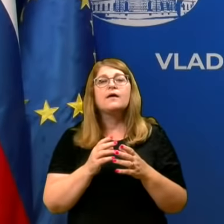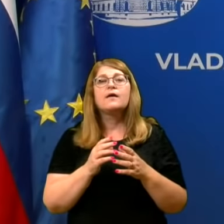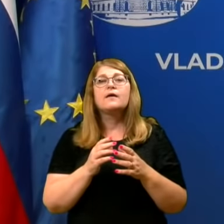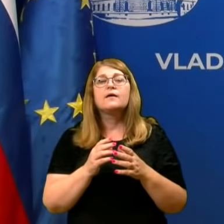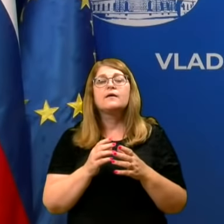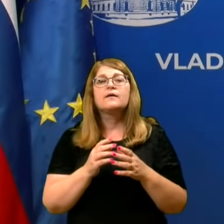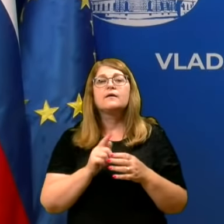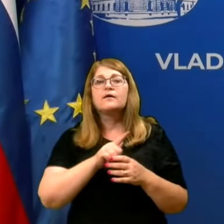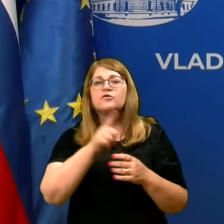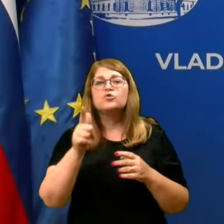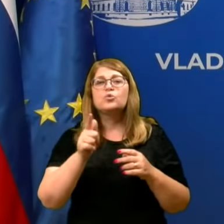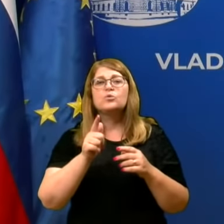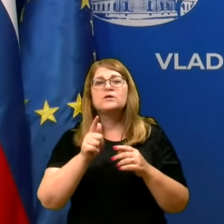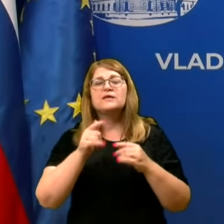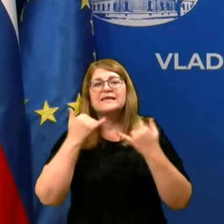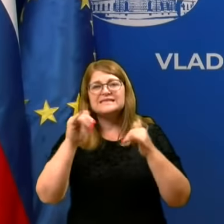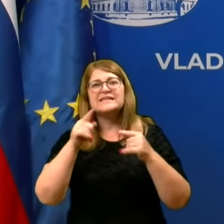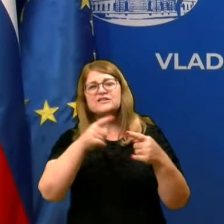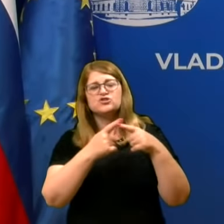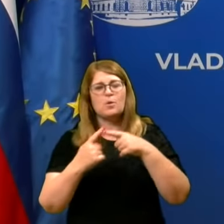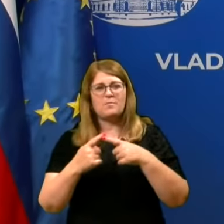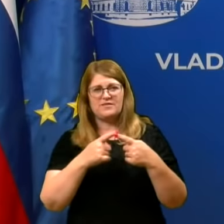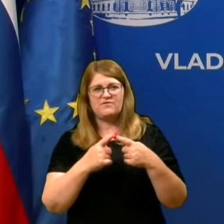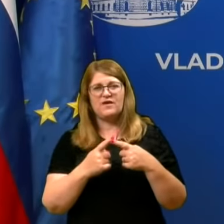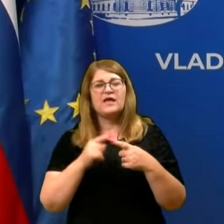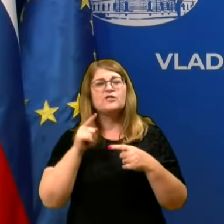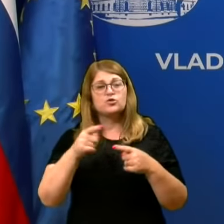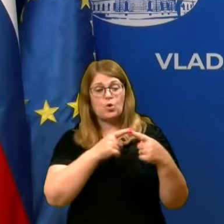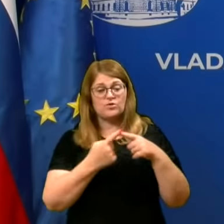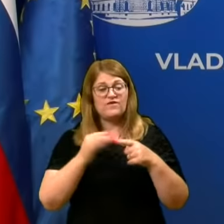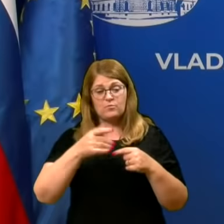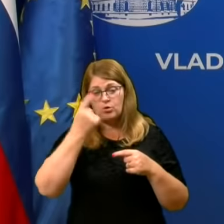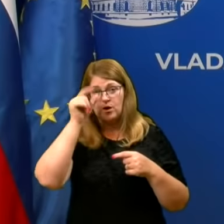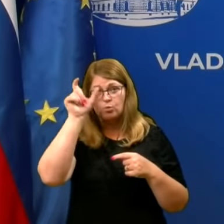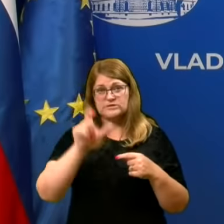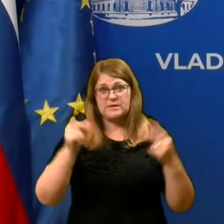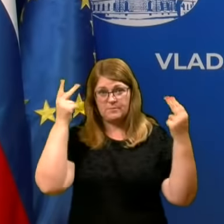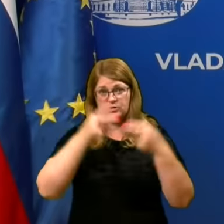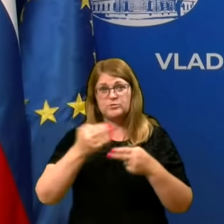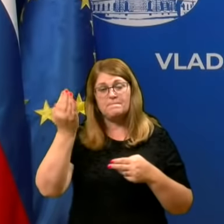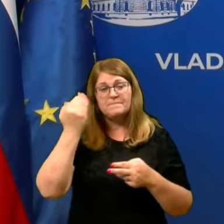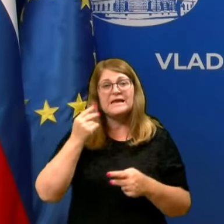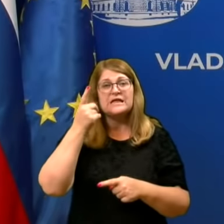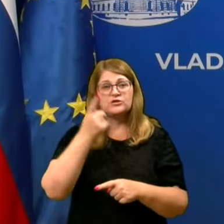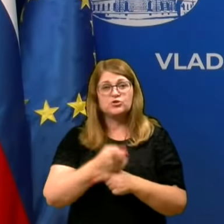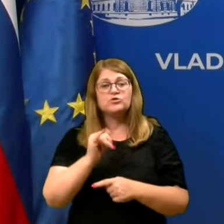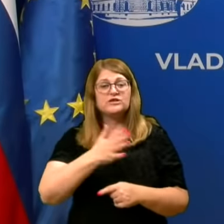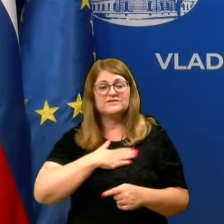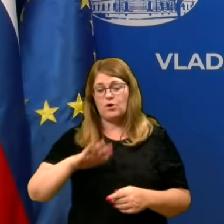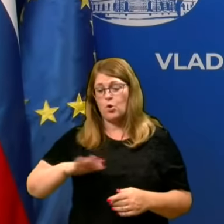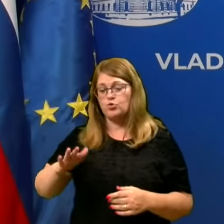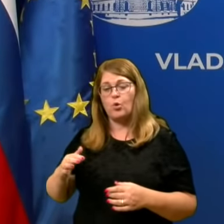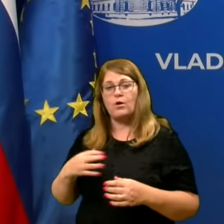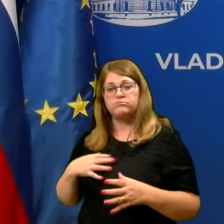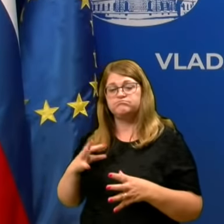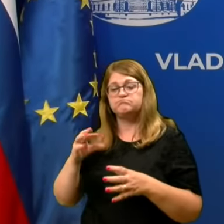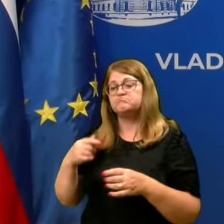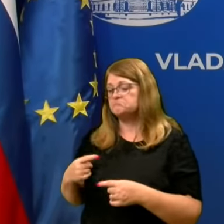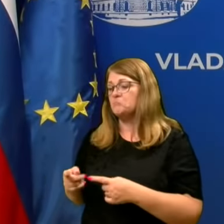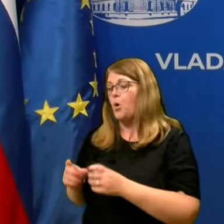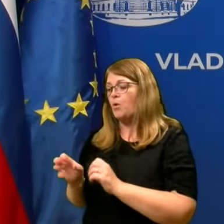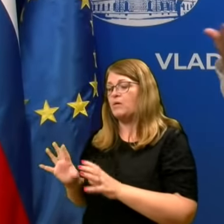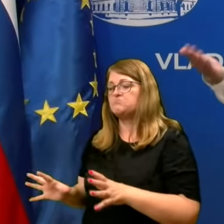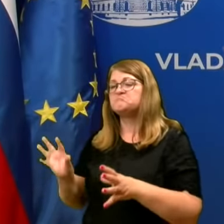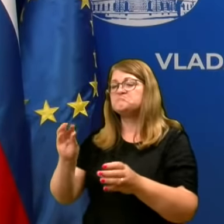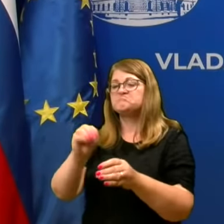vrste izletu so pa tvegani. To tveganje more oseba razumeti, predno se odloči, da svojega otroka pošlje na tako pot. Seveda